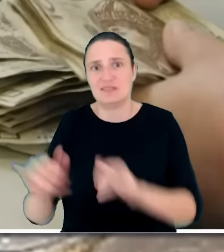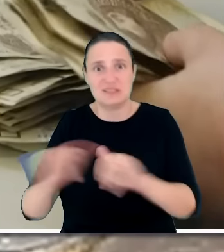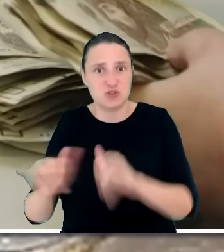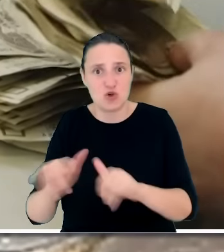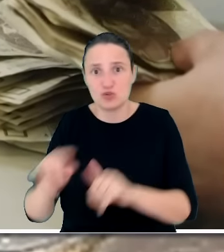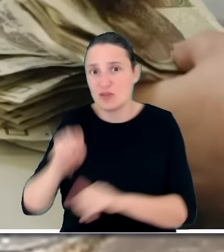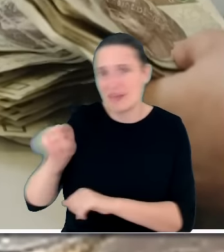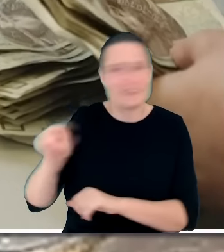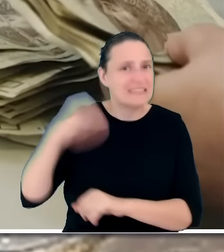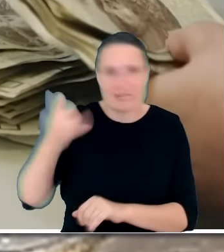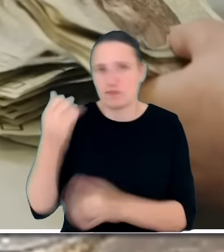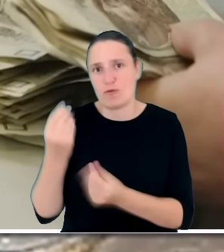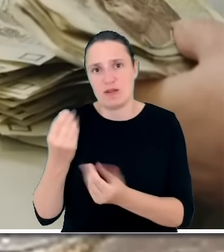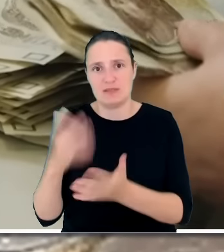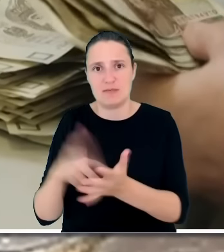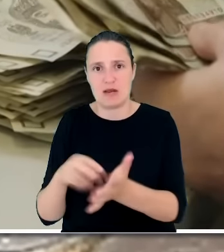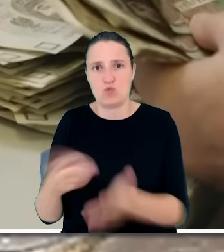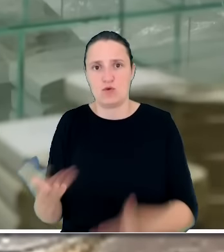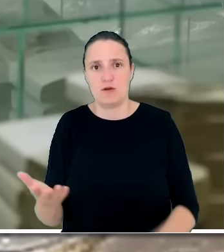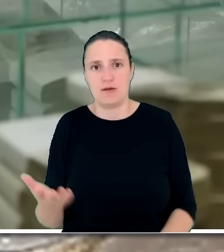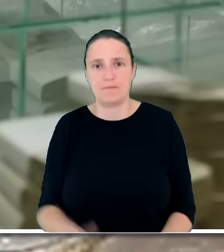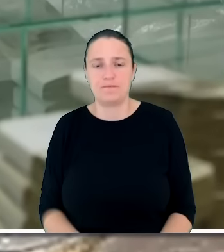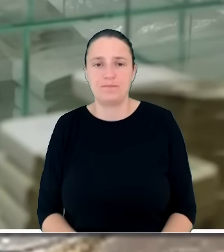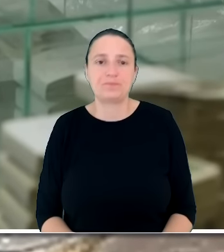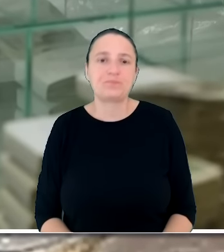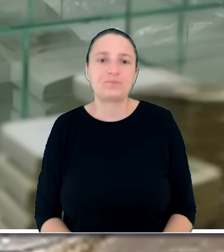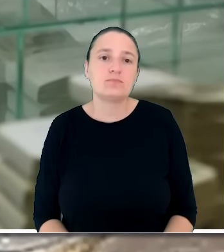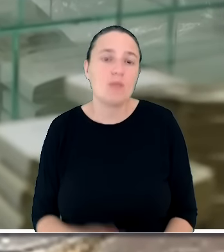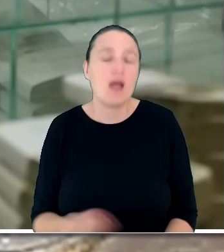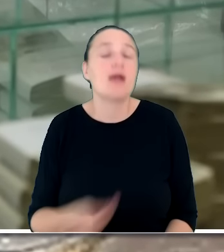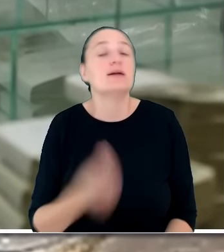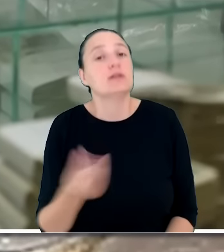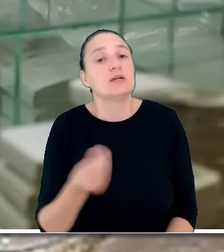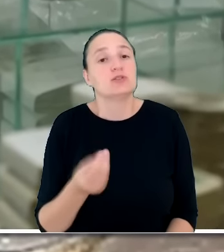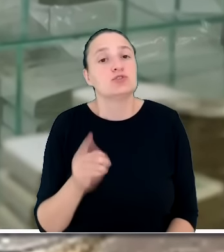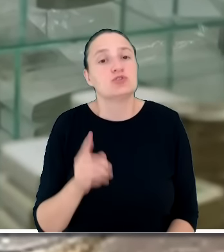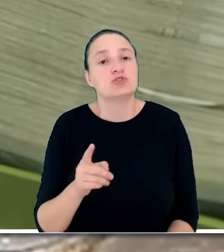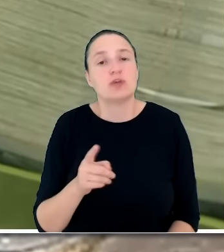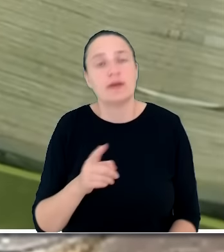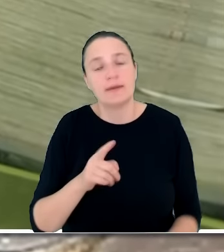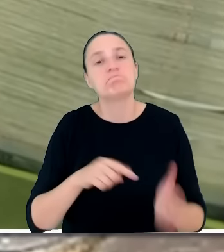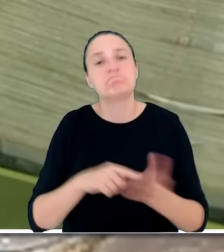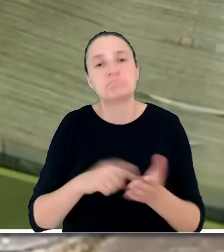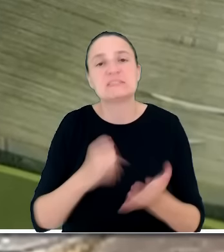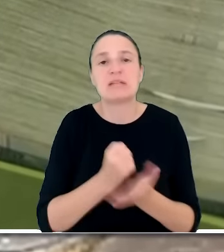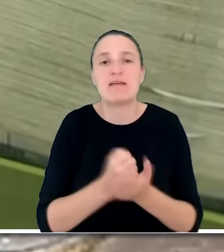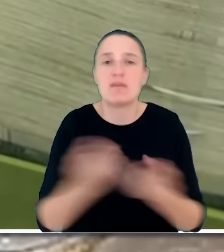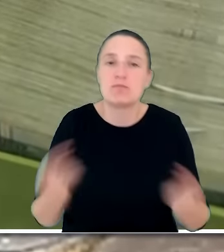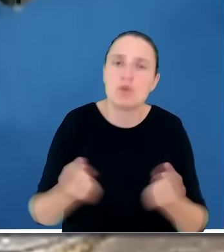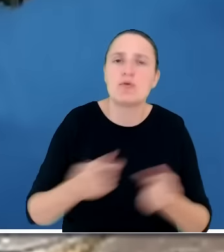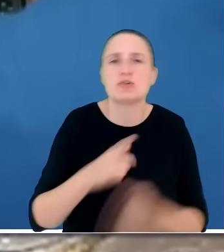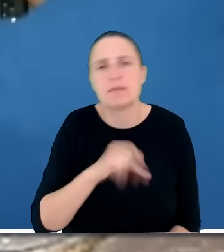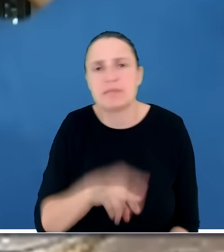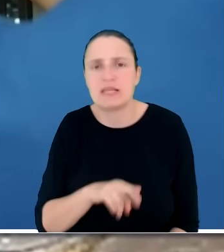brakować. Ale utrzymując się jeszcze w tej opowieści o stronie PR-owej obecnego rządu, obecnej